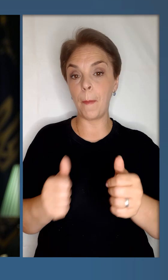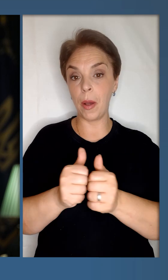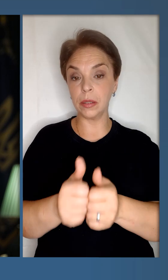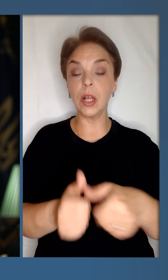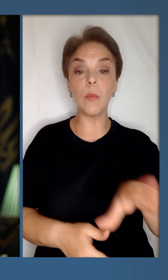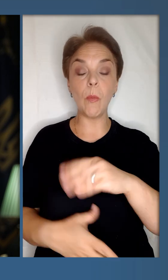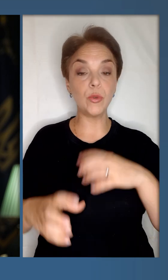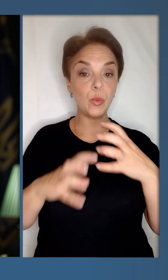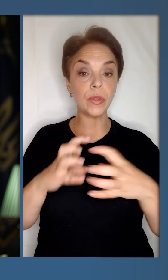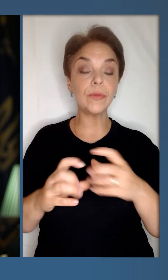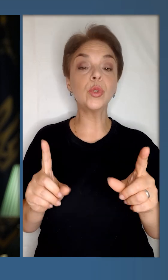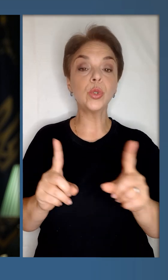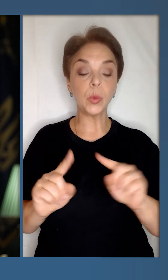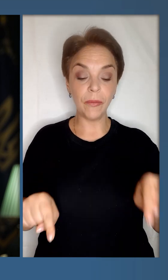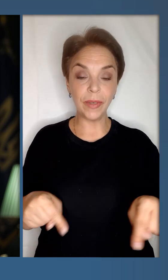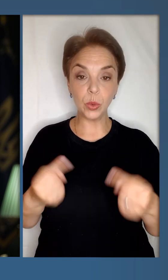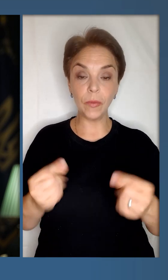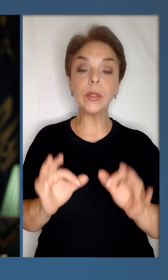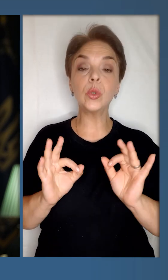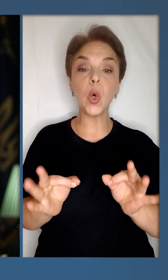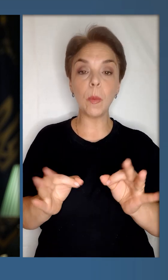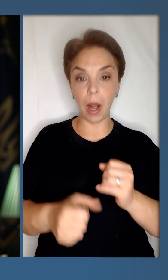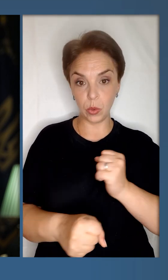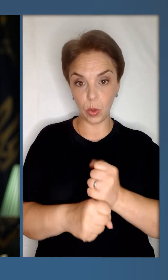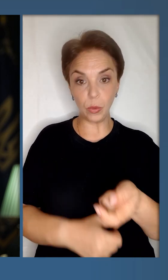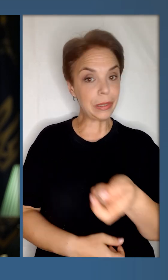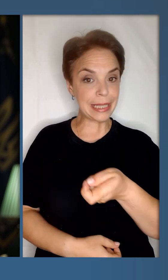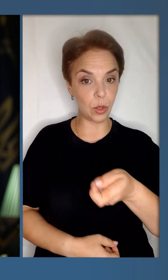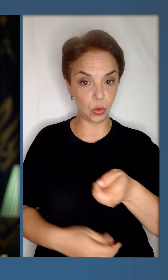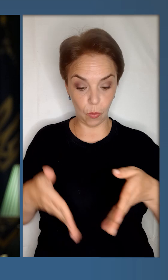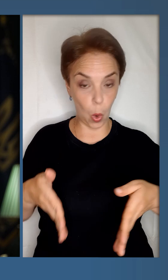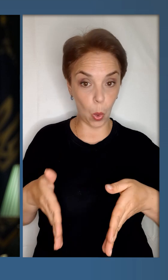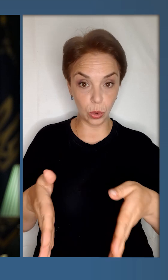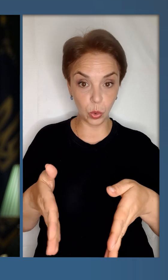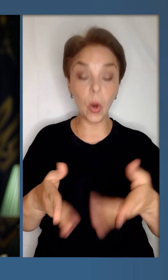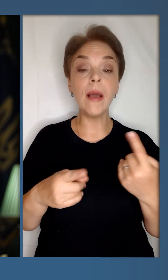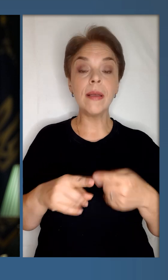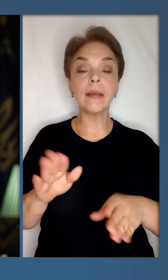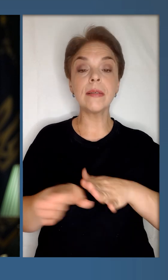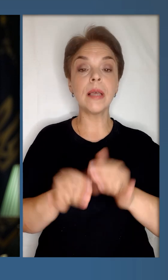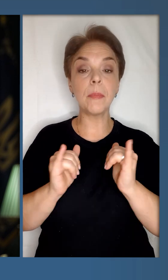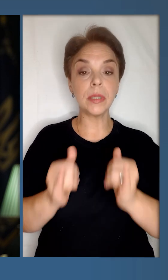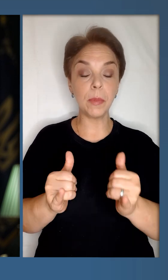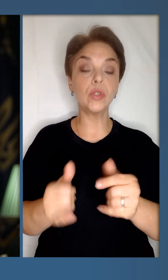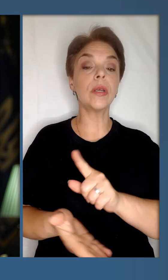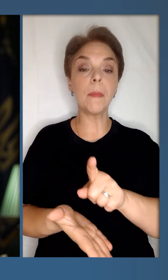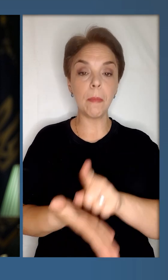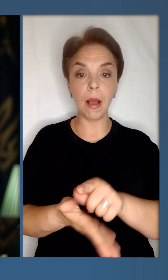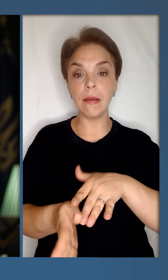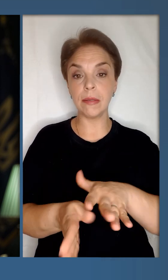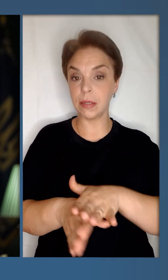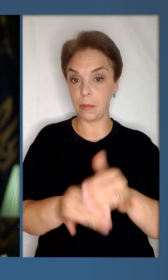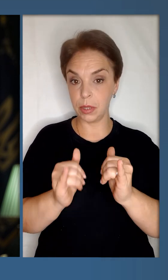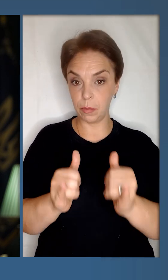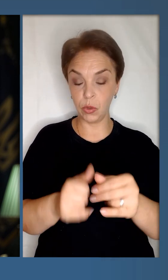партнерами по всьому світу, аби відновити нормальну роботу зернового коридору, який забезпечував і має